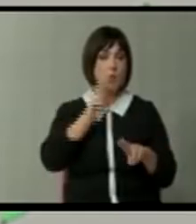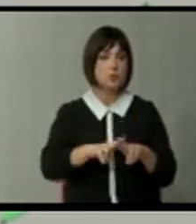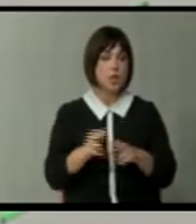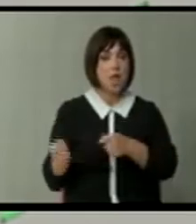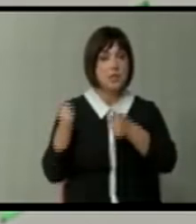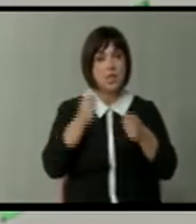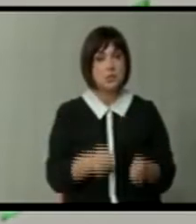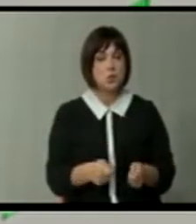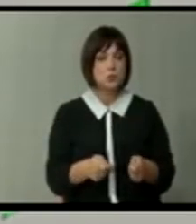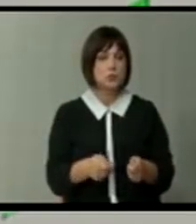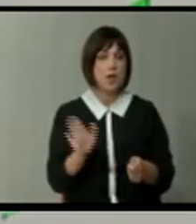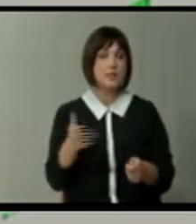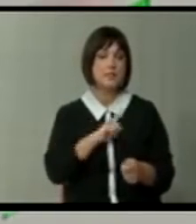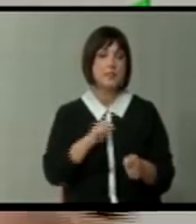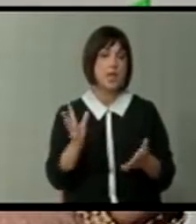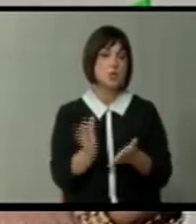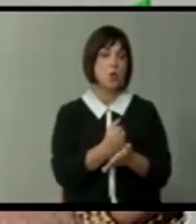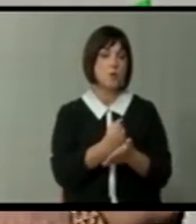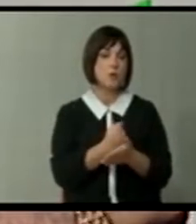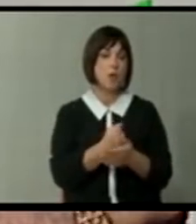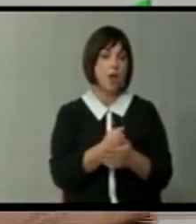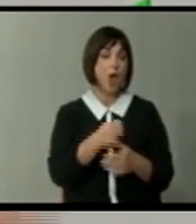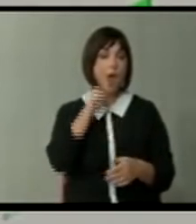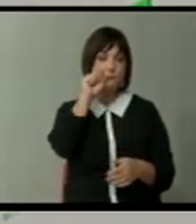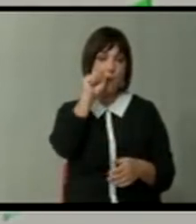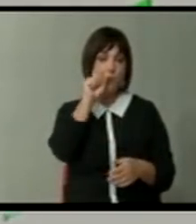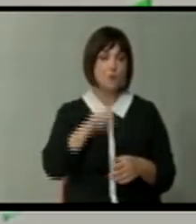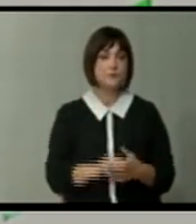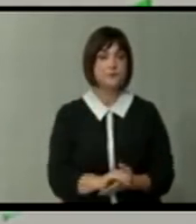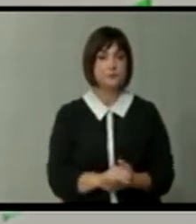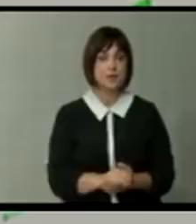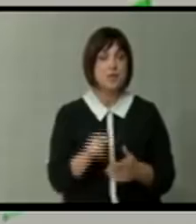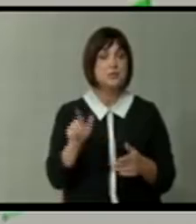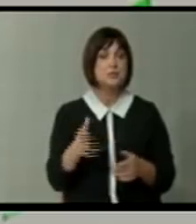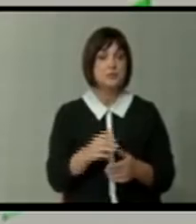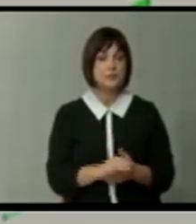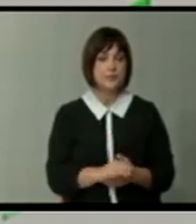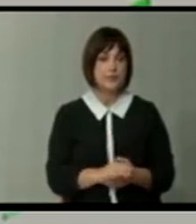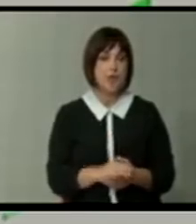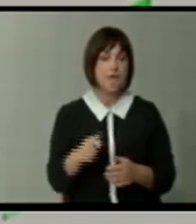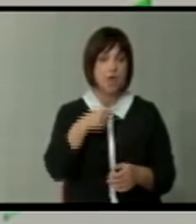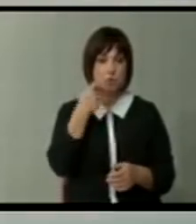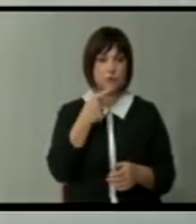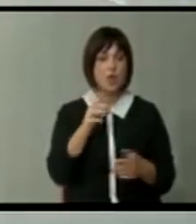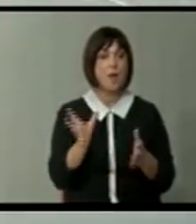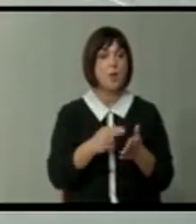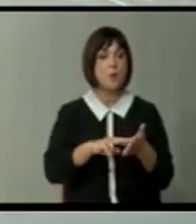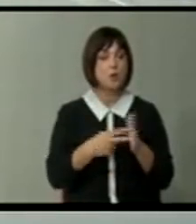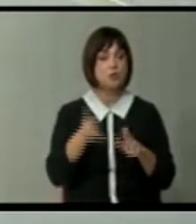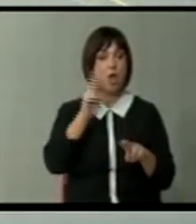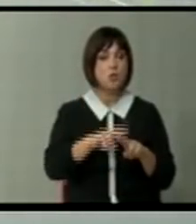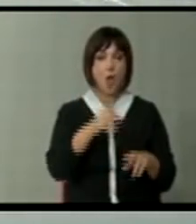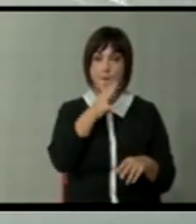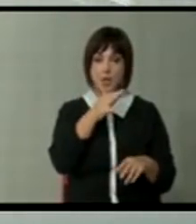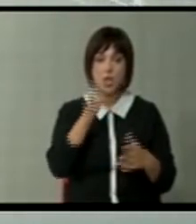да донесе, а да не добием морковот, зашто цената потреба. И затоа ви инсестирате на тоа, дека ќе биде политичка одлука, но